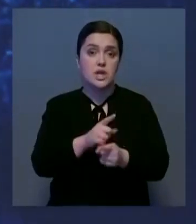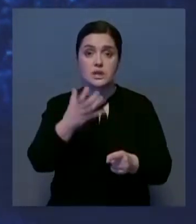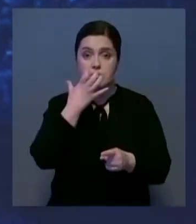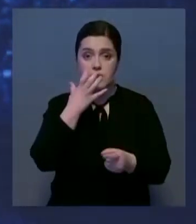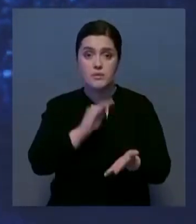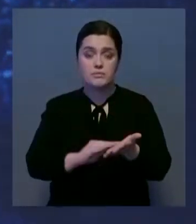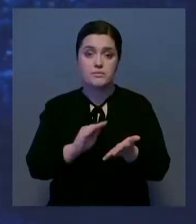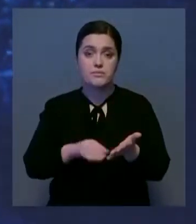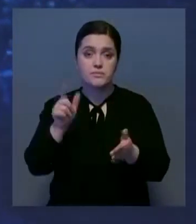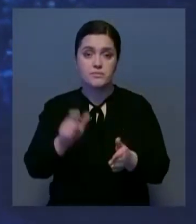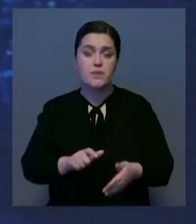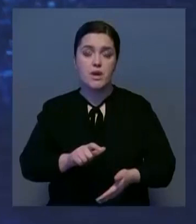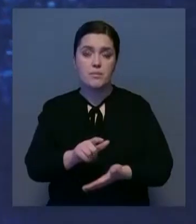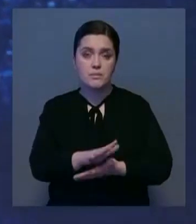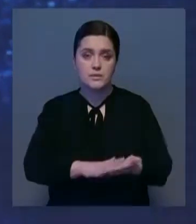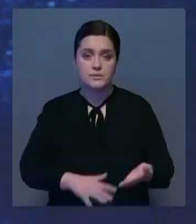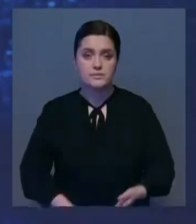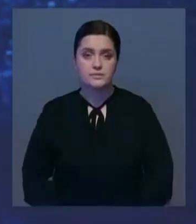Анастасия Валихжанина об этом подробно.